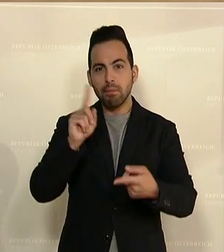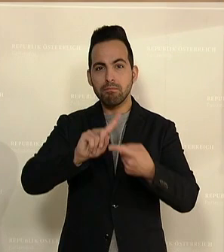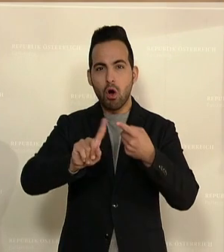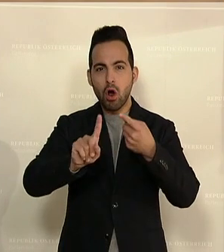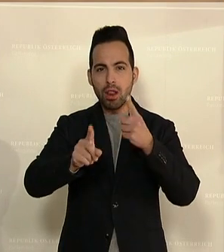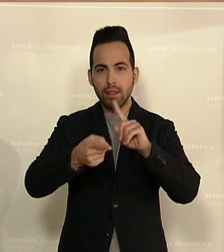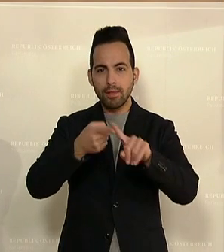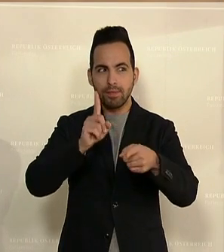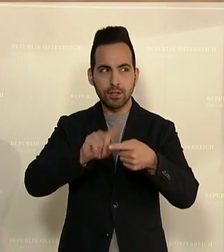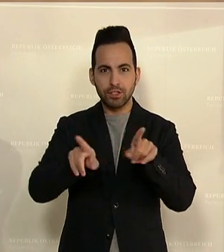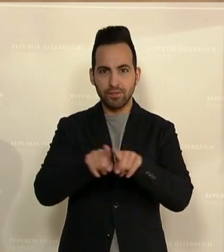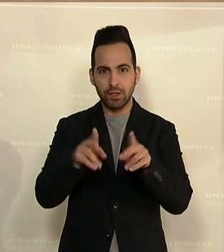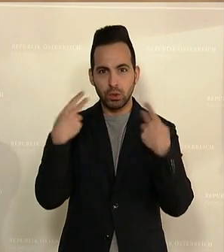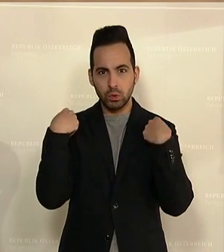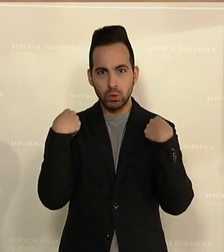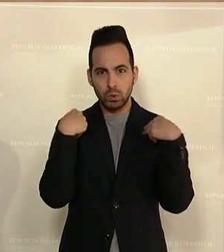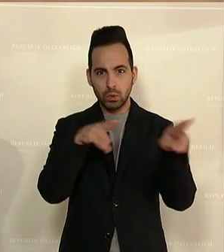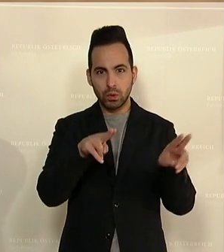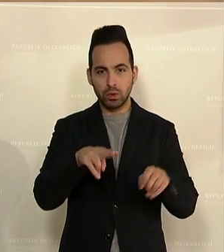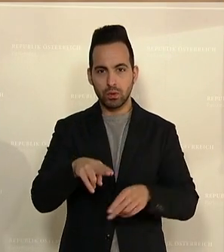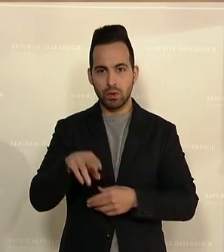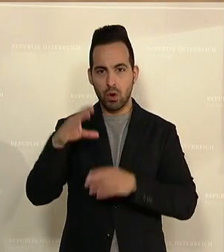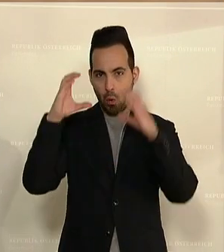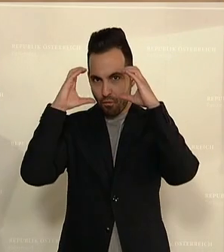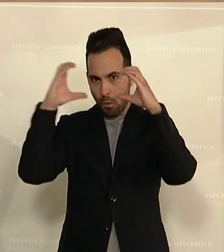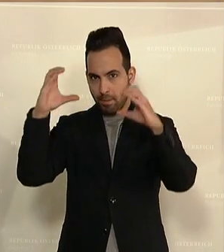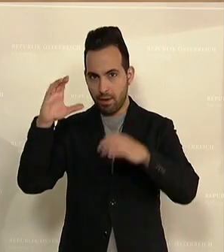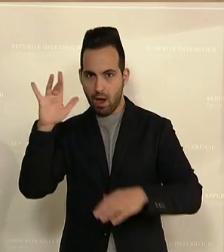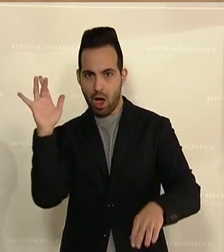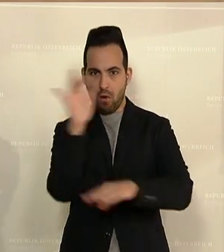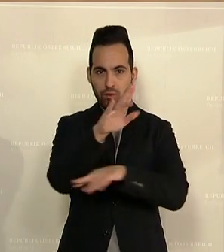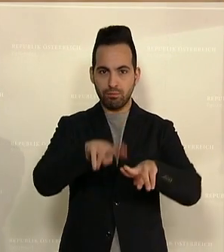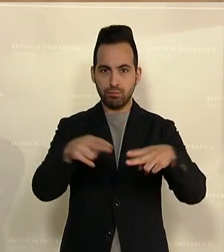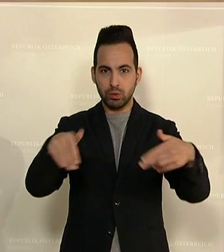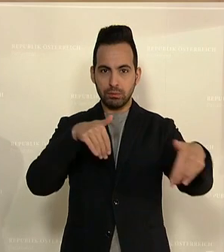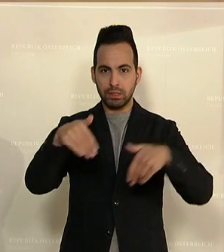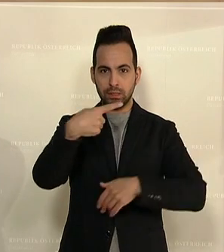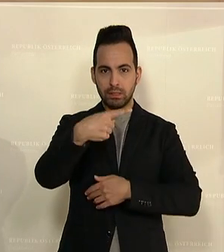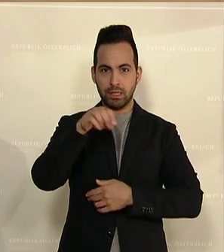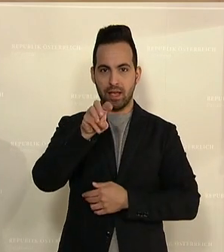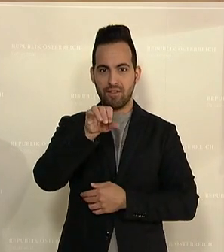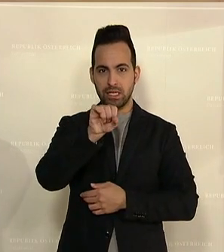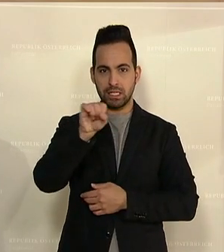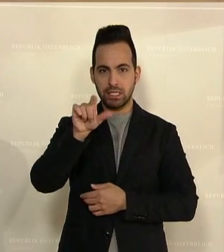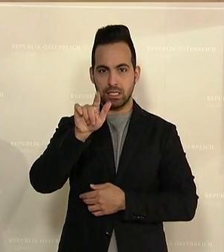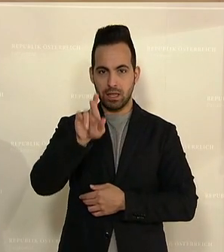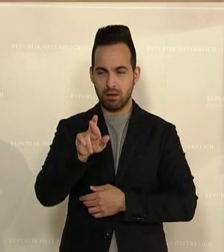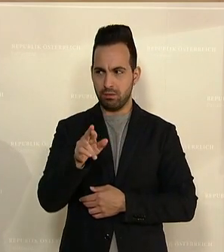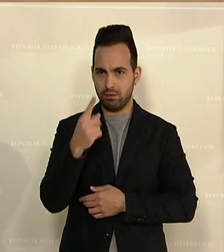motiviertes Revanchefall der ÖVP an Bundesministerin Gewessler. Wäre all das nicht schon absurd genug, bergen die